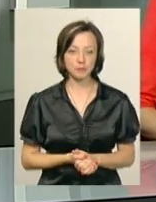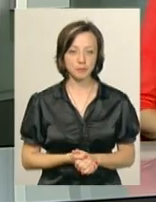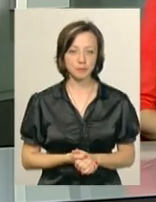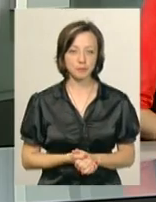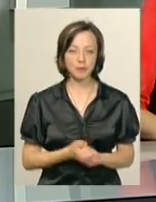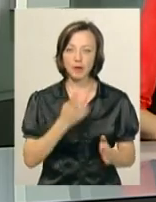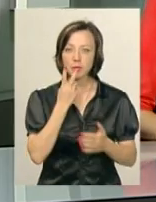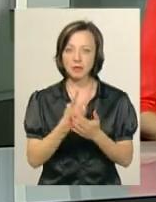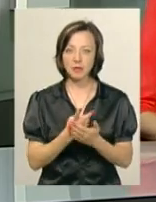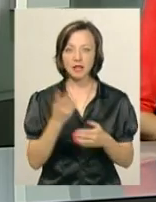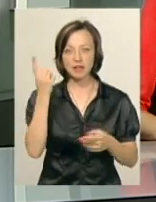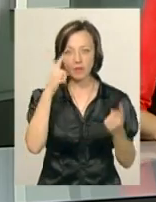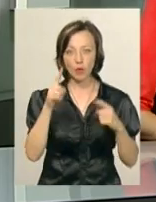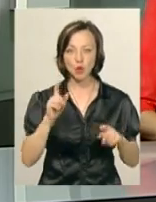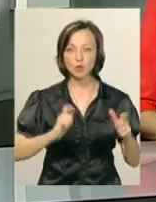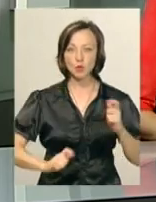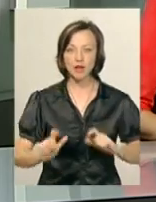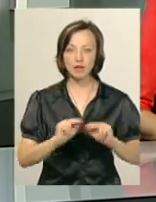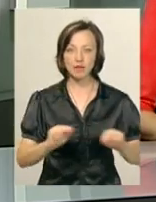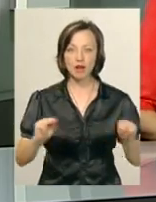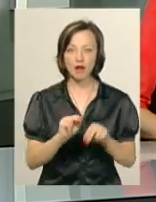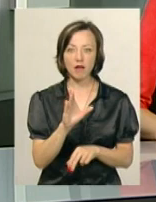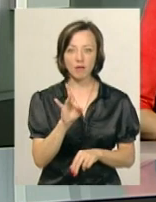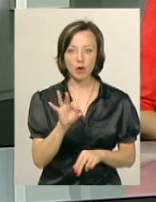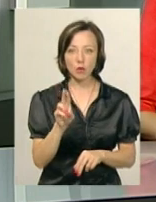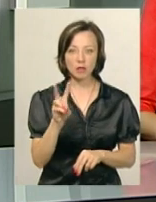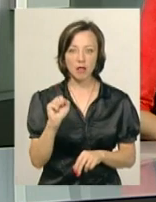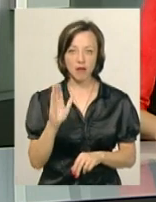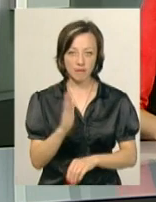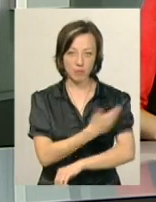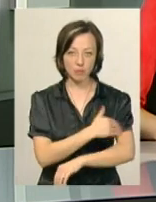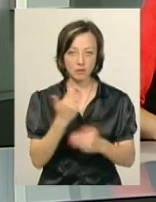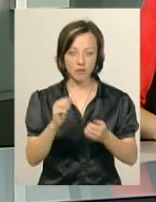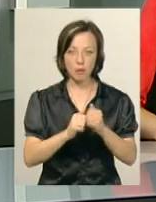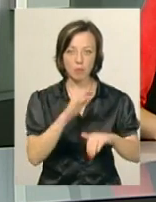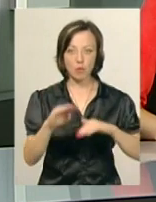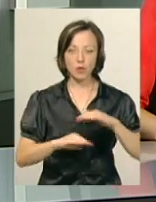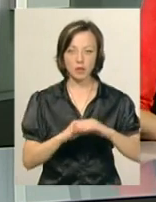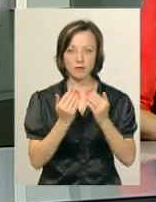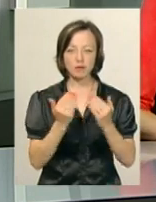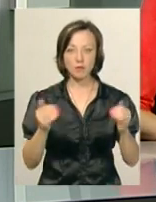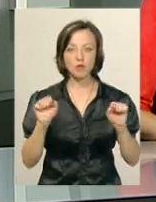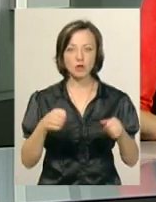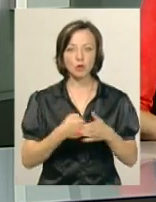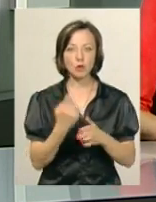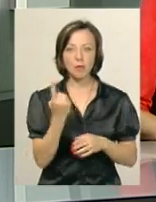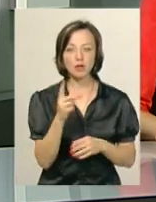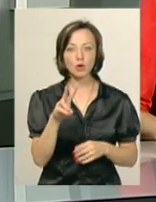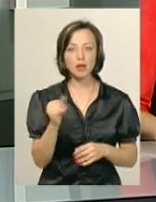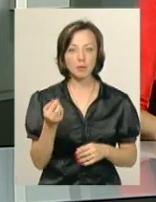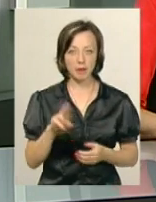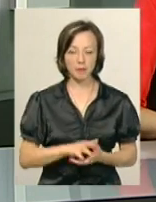Переглянути твори студентів та викладачів Рославської академії мистецтв у кам'янець Подільській картини й галереї можна до 1